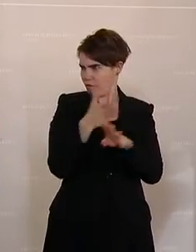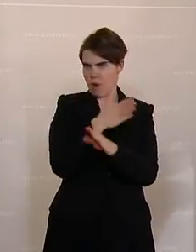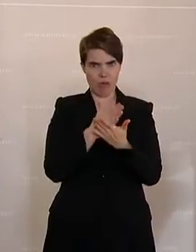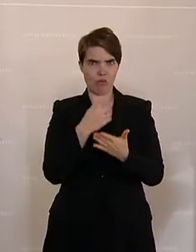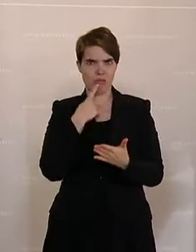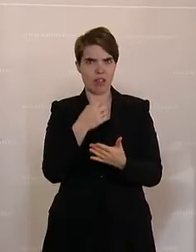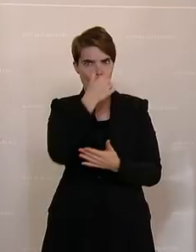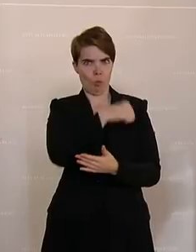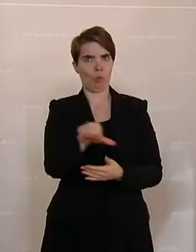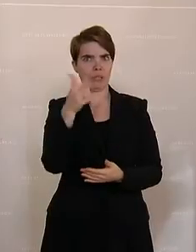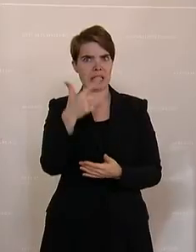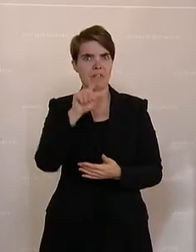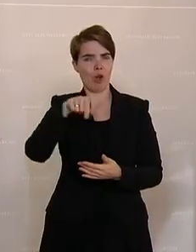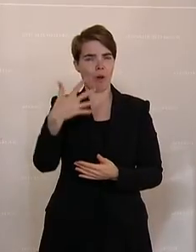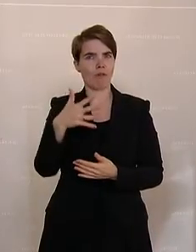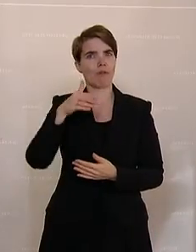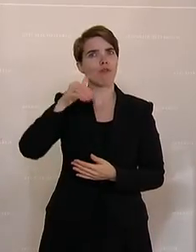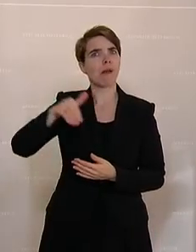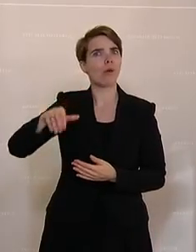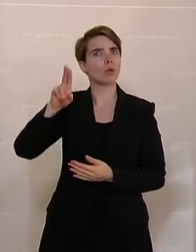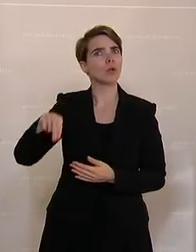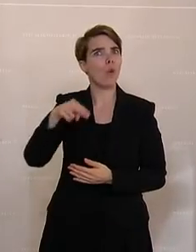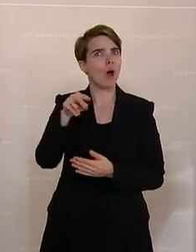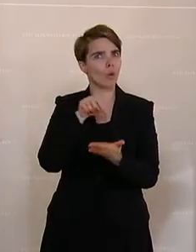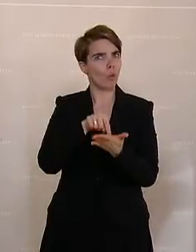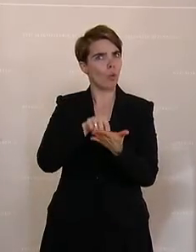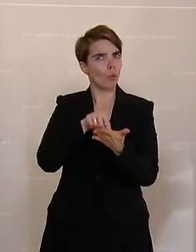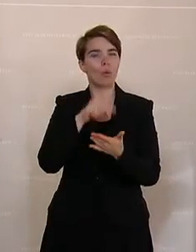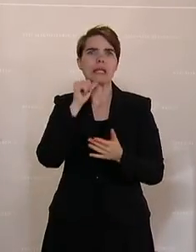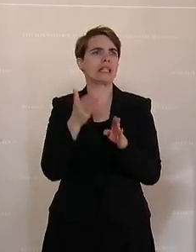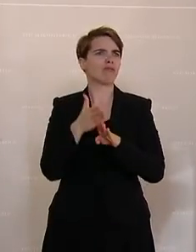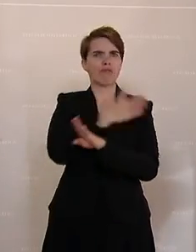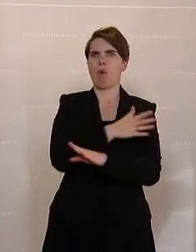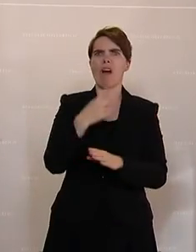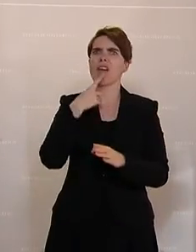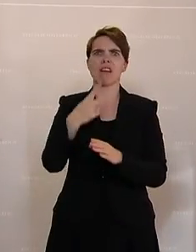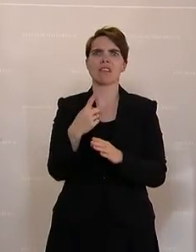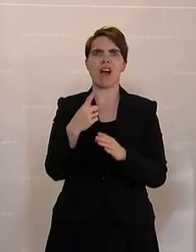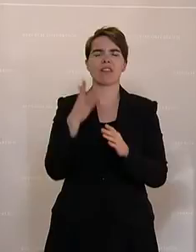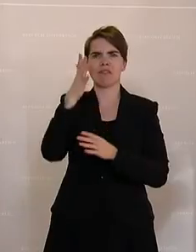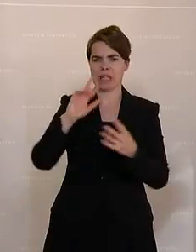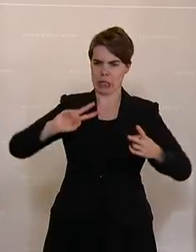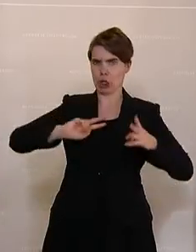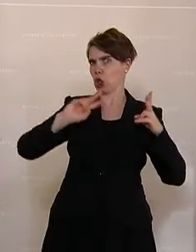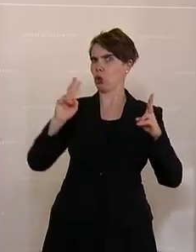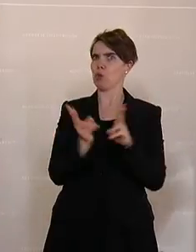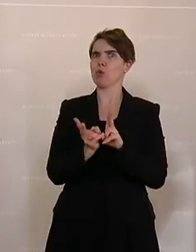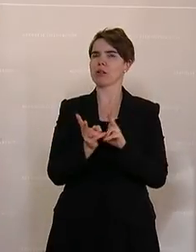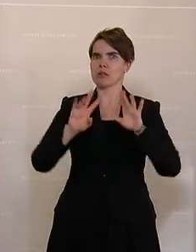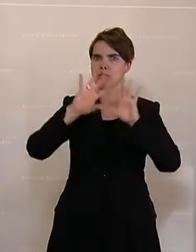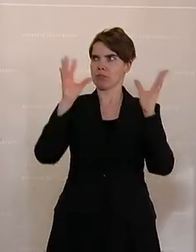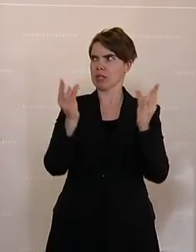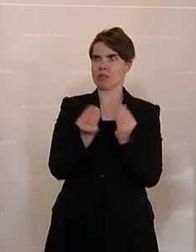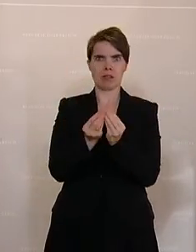mit 102,5 Millionen dotiert. Und nicht wie gesagt worden ist, dass der gekürzt würde. Insgesamt